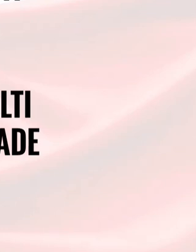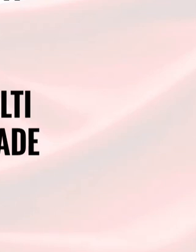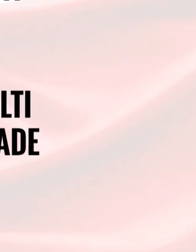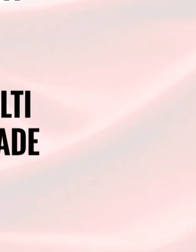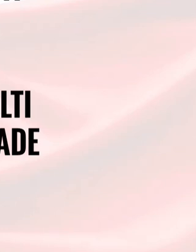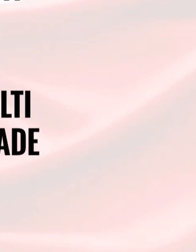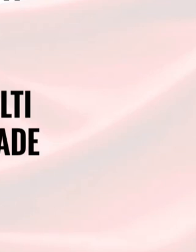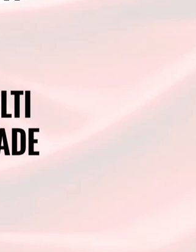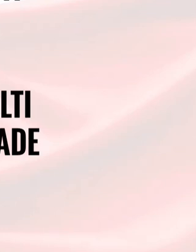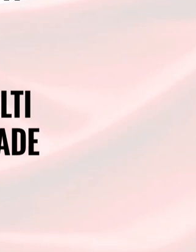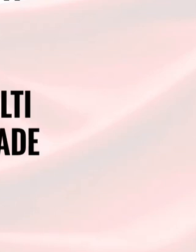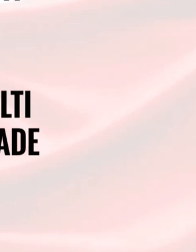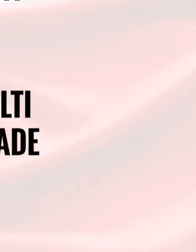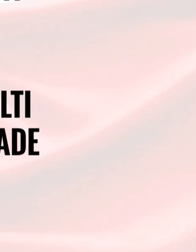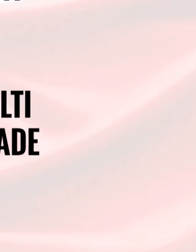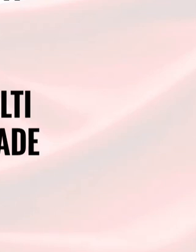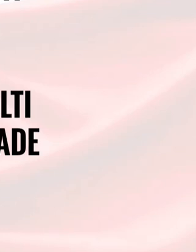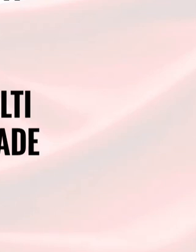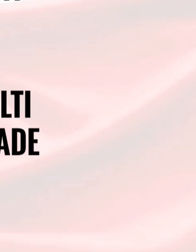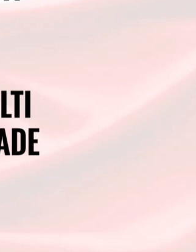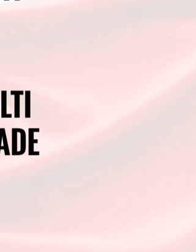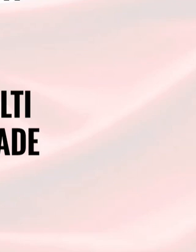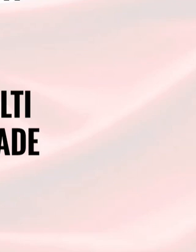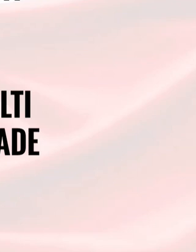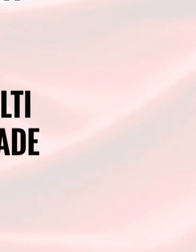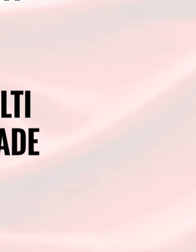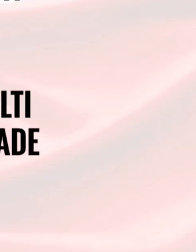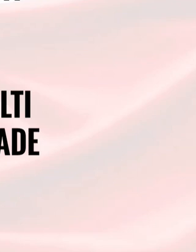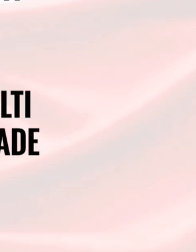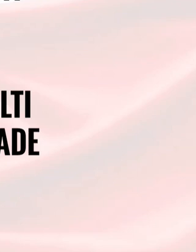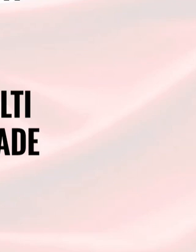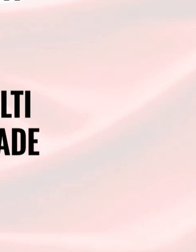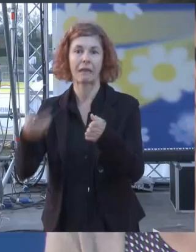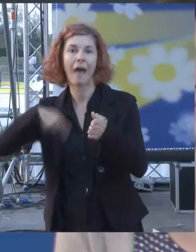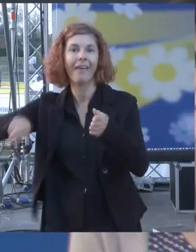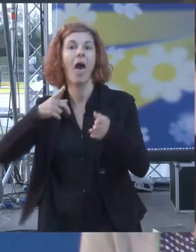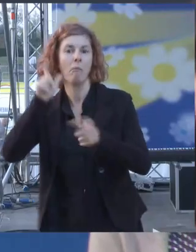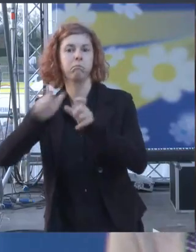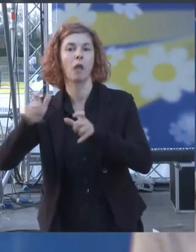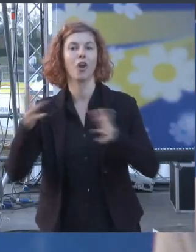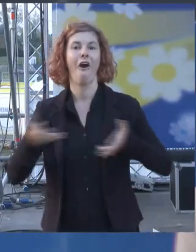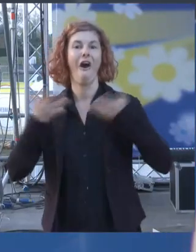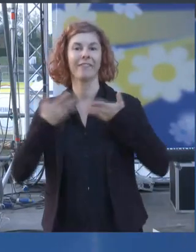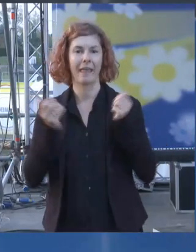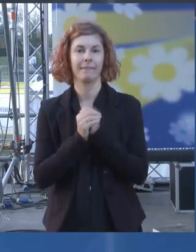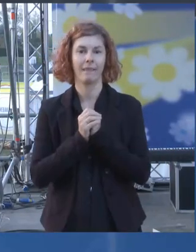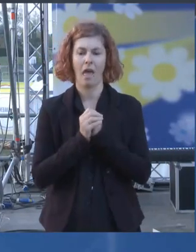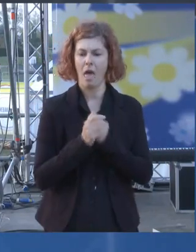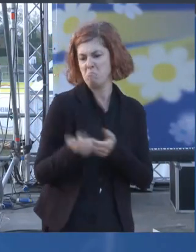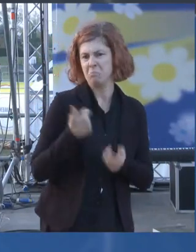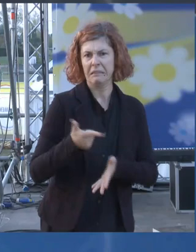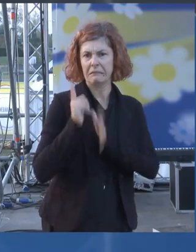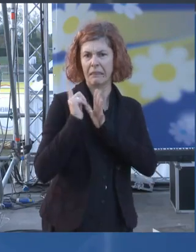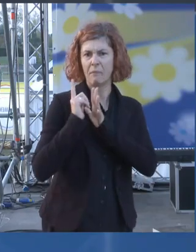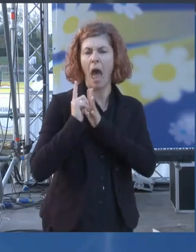ma questo non si racconta vi racconto una cosa l'ultima avvenuta una settimana fa siamo riusciti a fare una cosa stupidissima